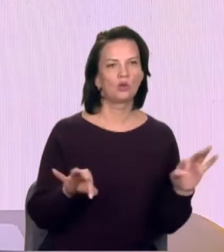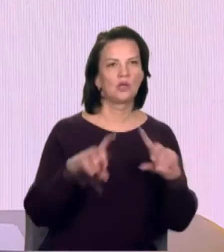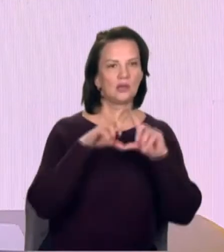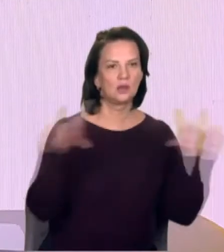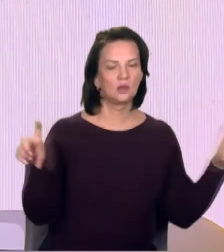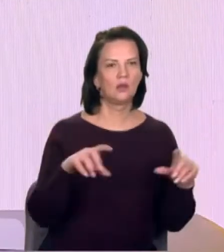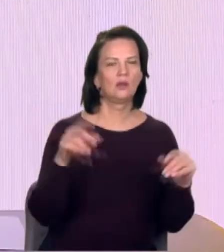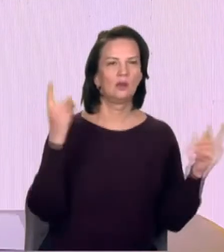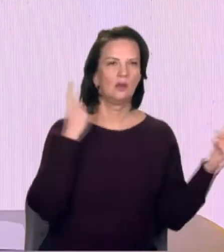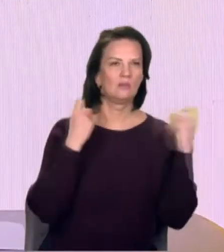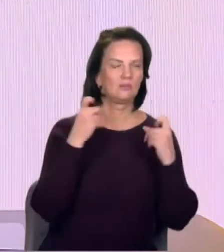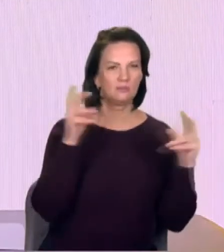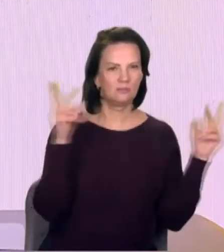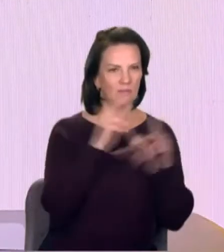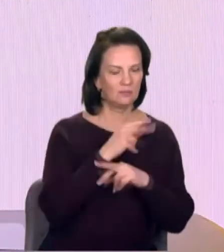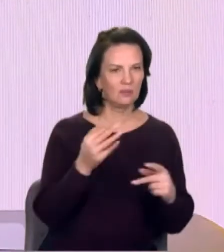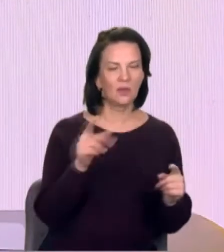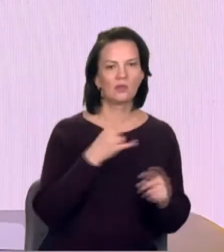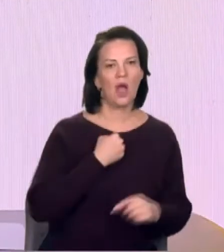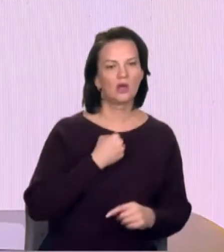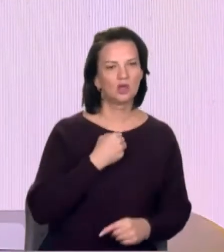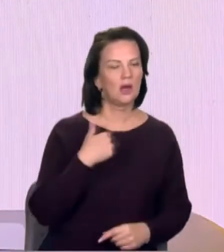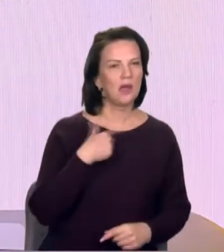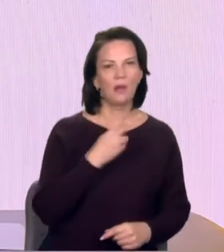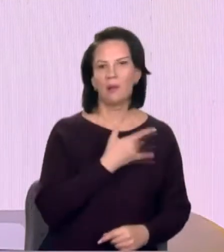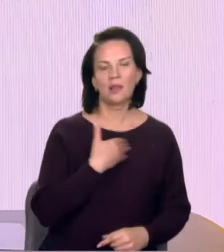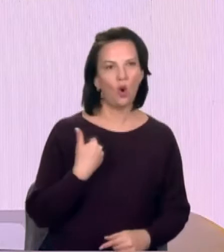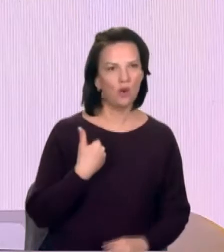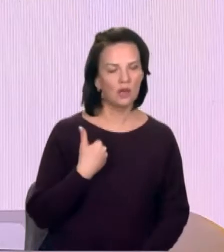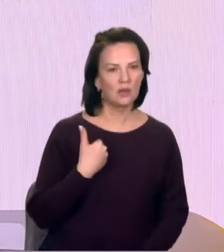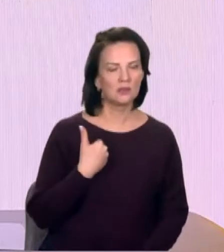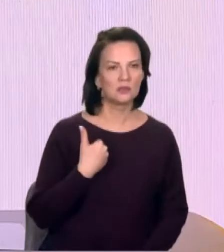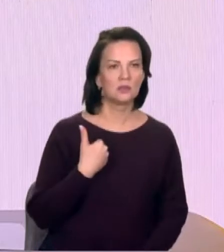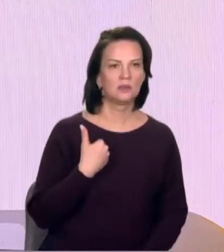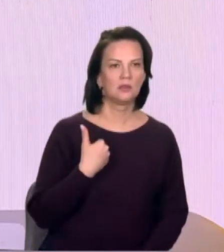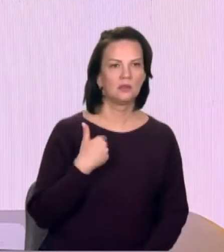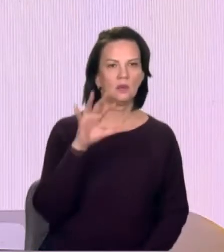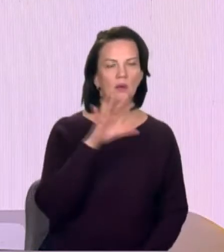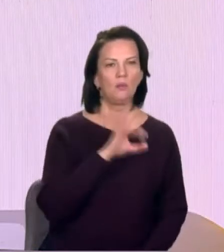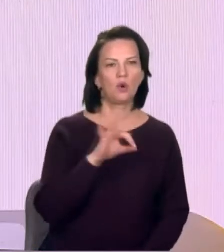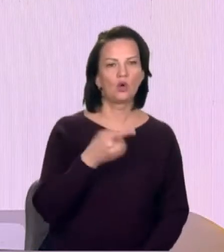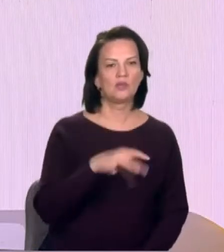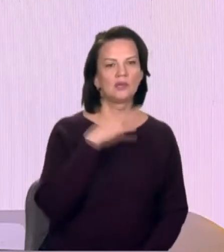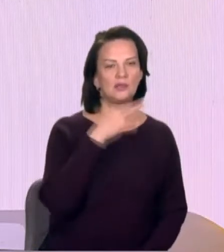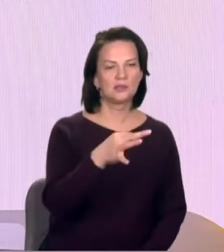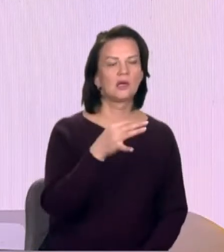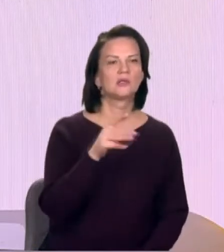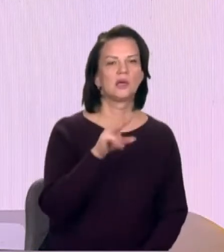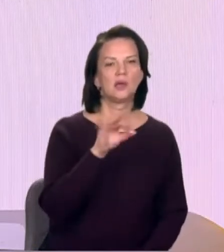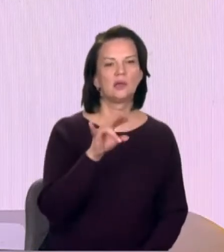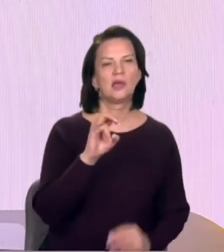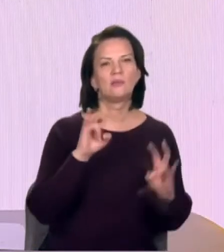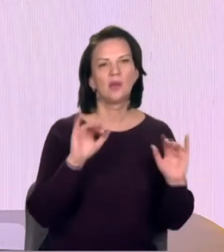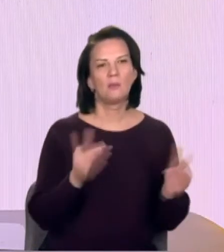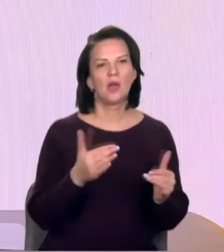жаль, як би мені не хотілося про це сказати, тим не менше магічного якогось рішення немає. Тут, гадаю, ми